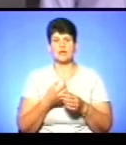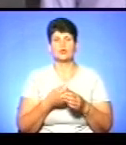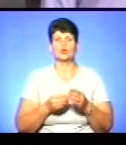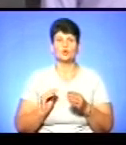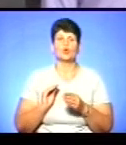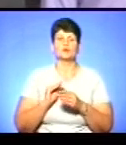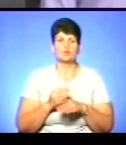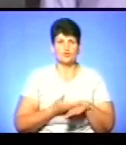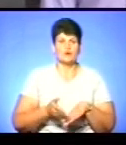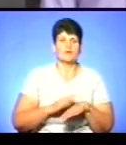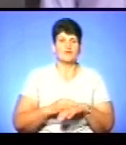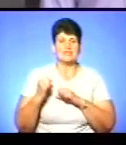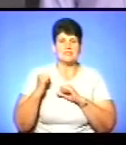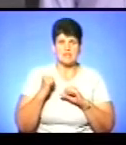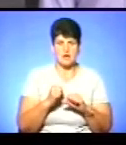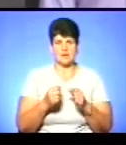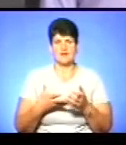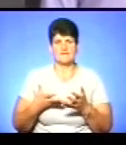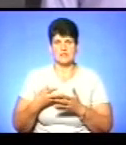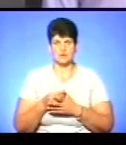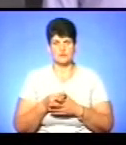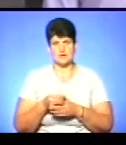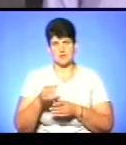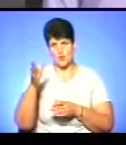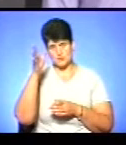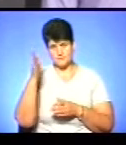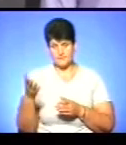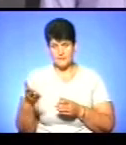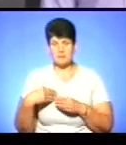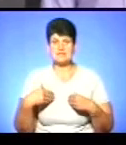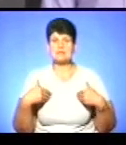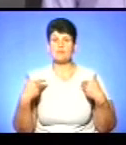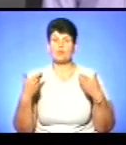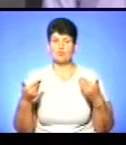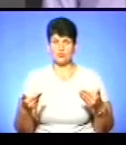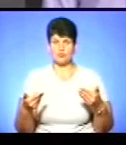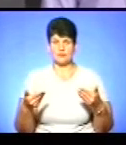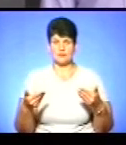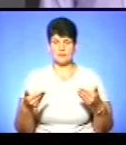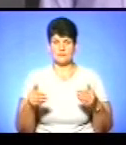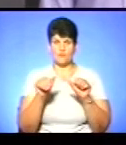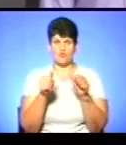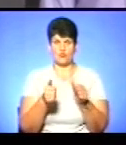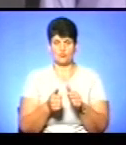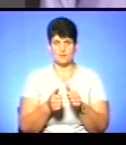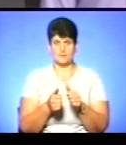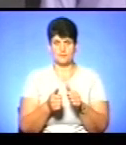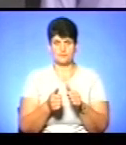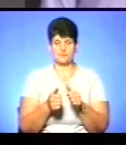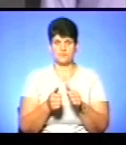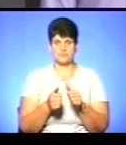фінансування освітнього закладу. Тому ми запропонували наступну форму, щоб